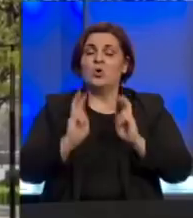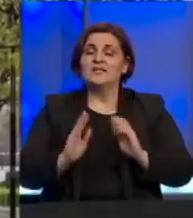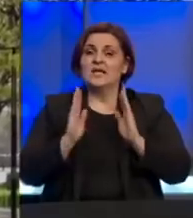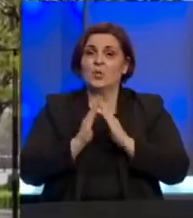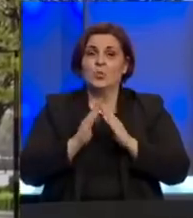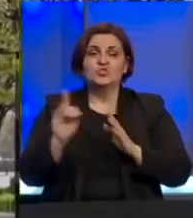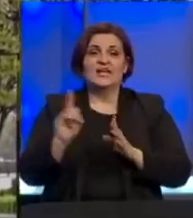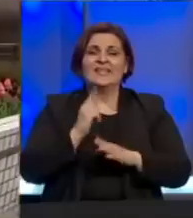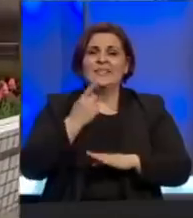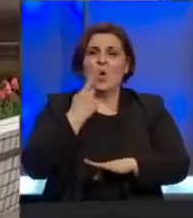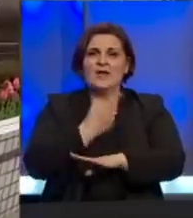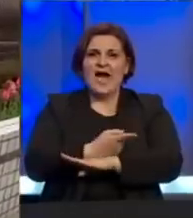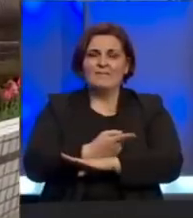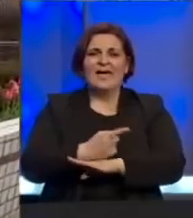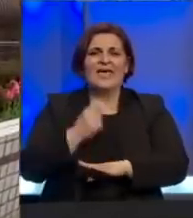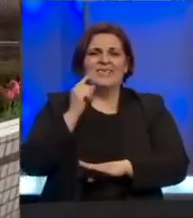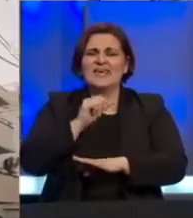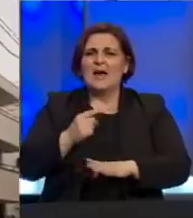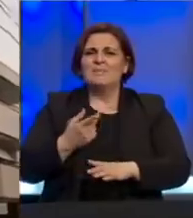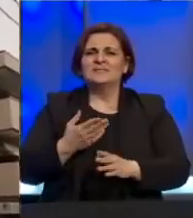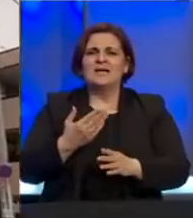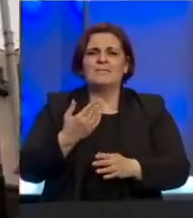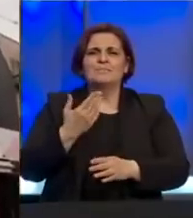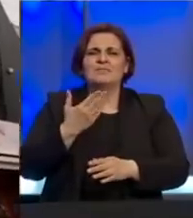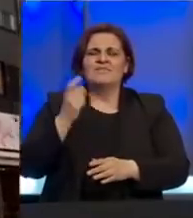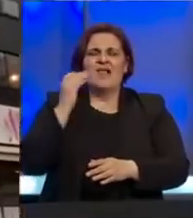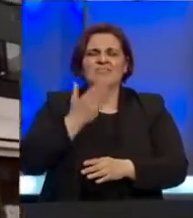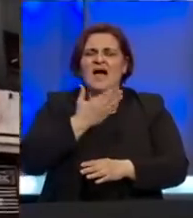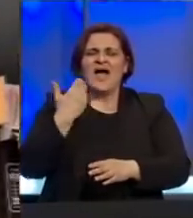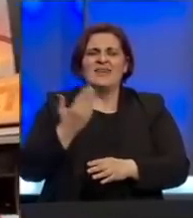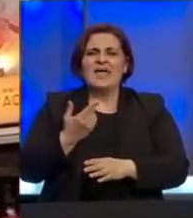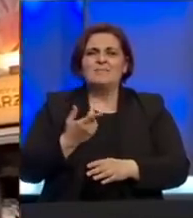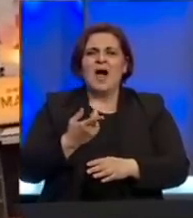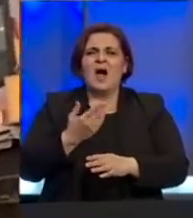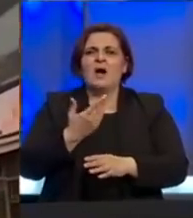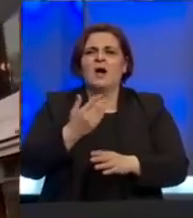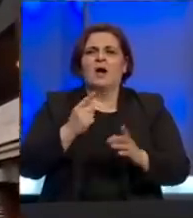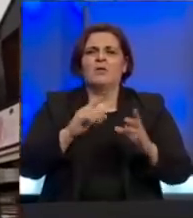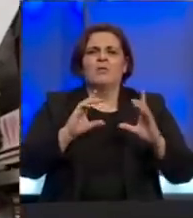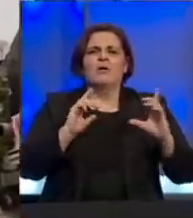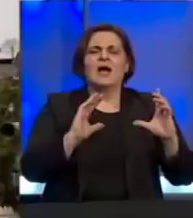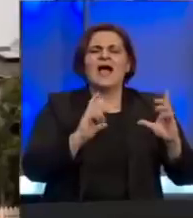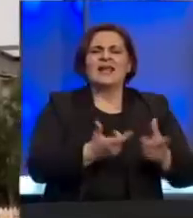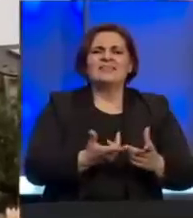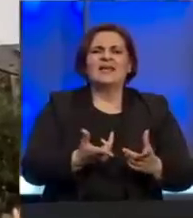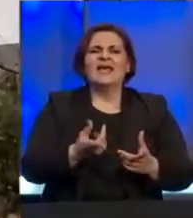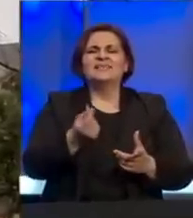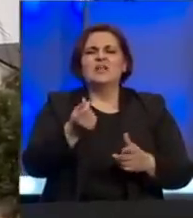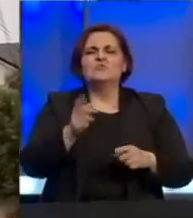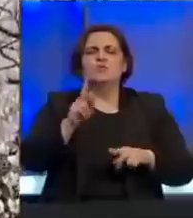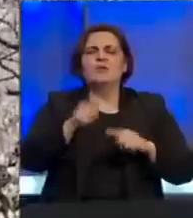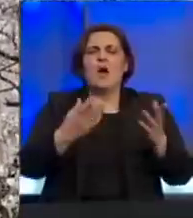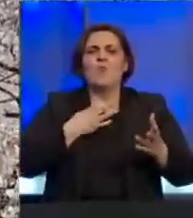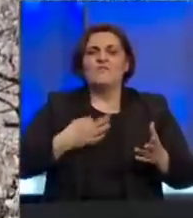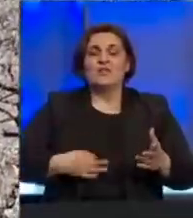međutim nije izdao naredbu jer japanska vlada nema zakonske ovlasti sprovesti karantenu kao na primjer u Francuskoj s novčanim i drugim kaznama.